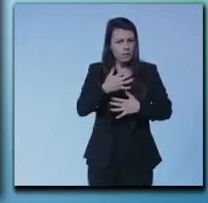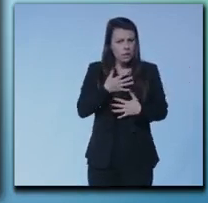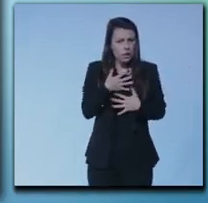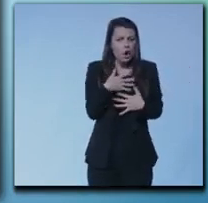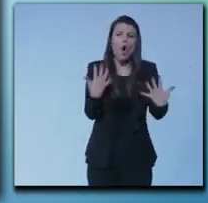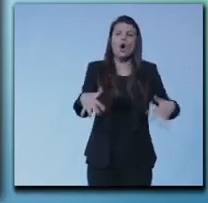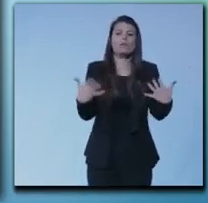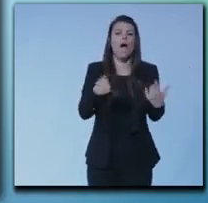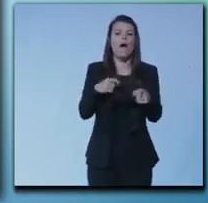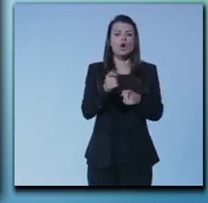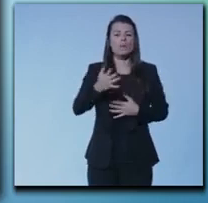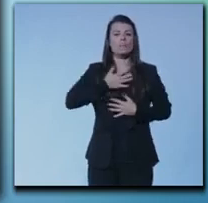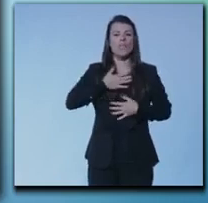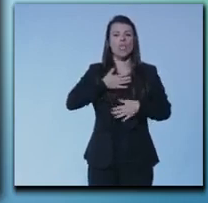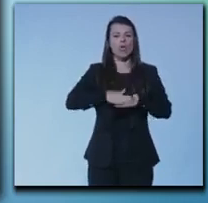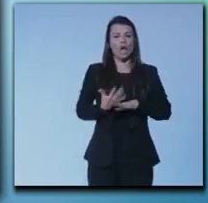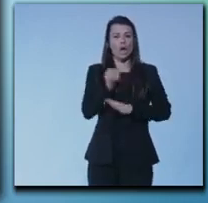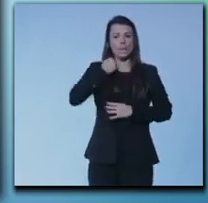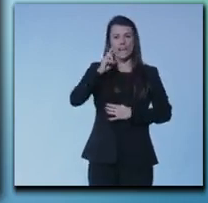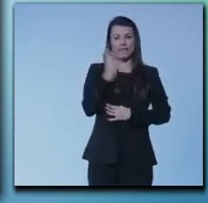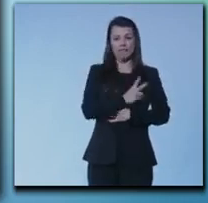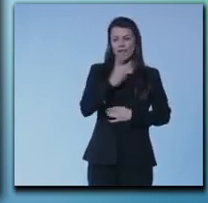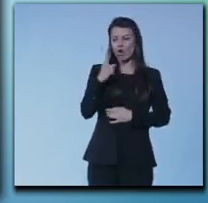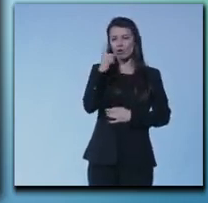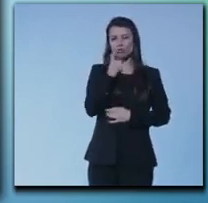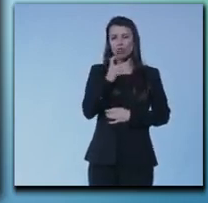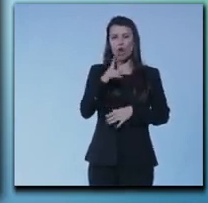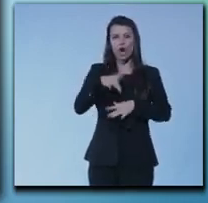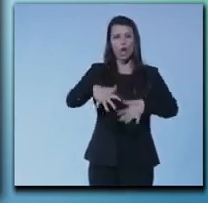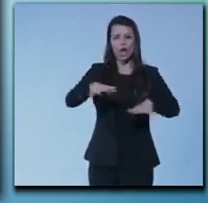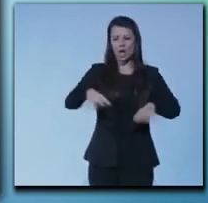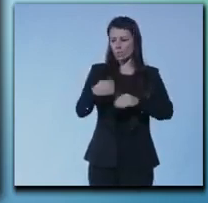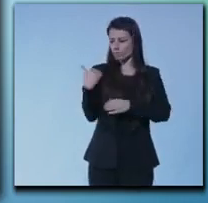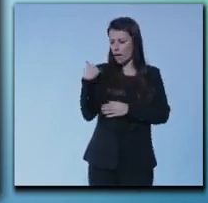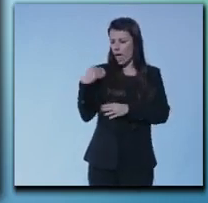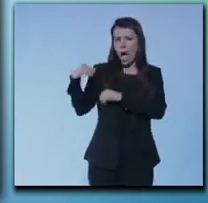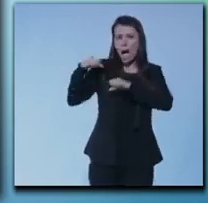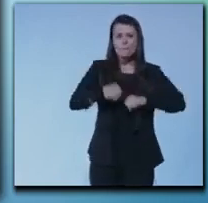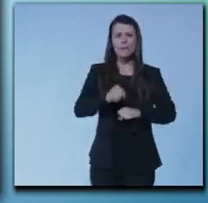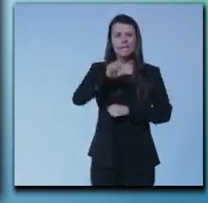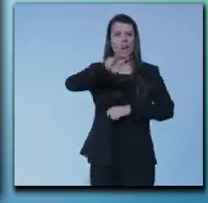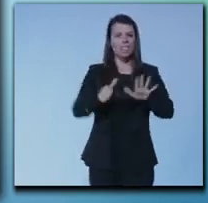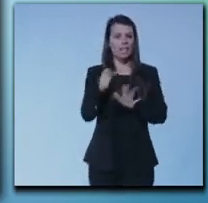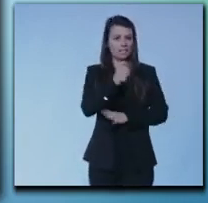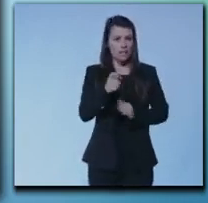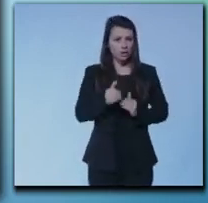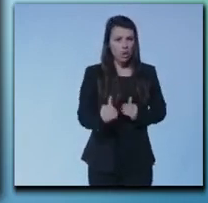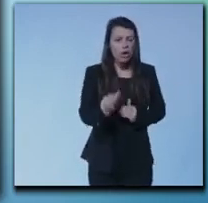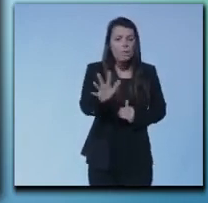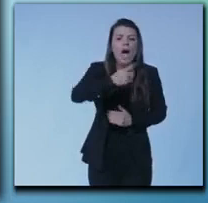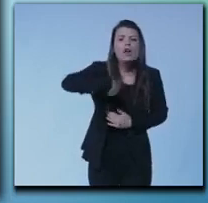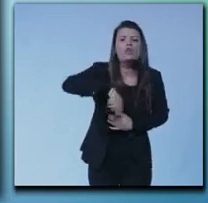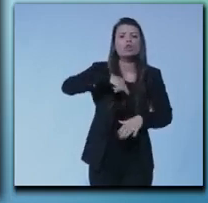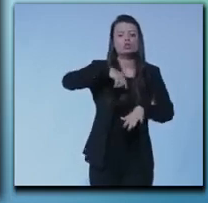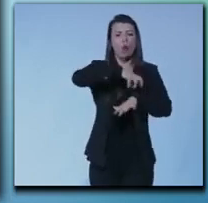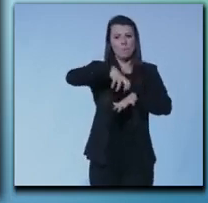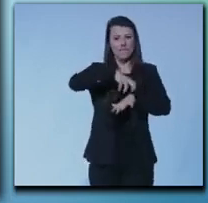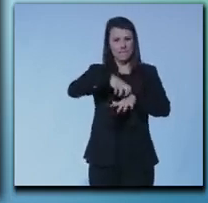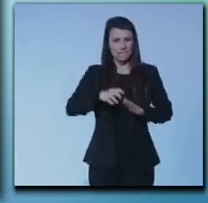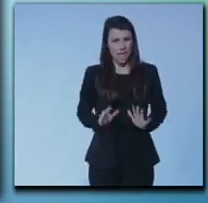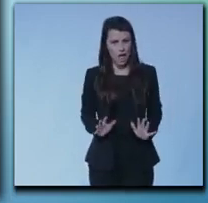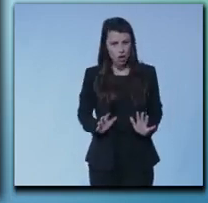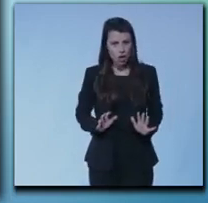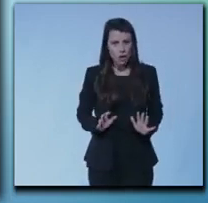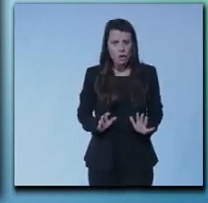ormai io lo sento mio nonostante i 36 giorni dall'insediamento di questi 20 miliardi dei